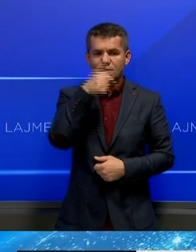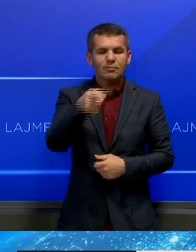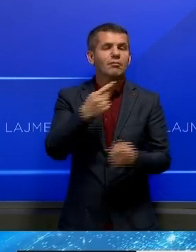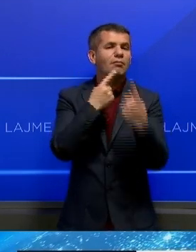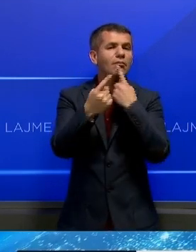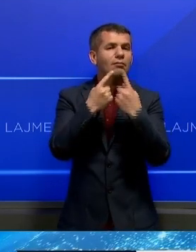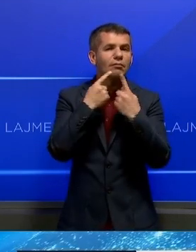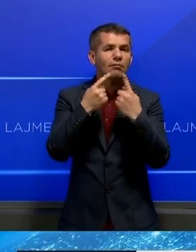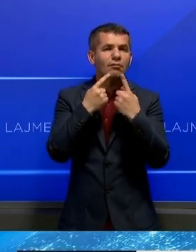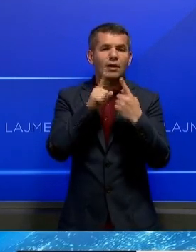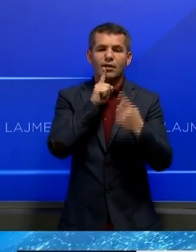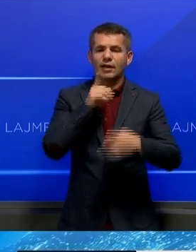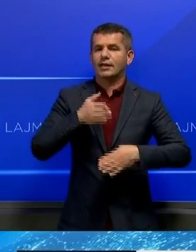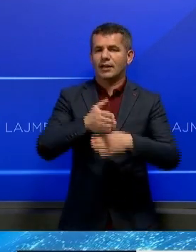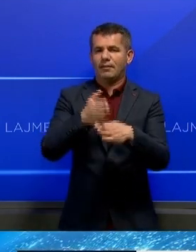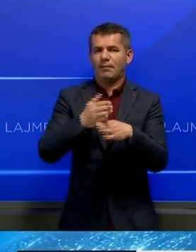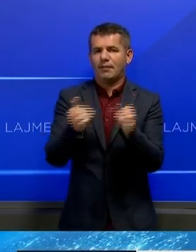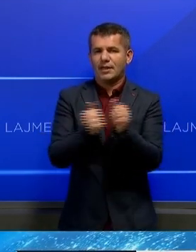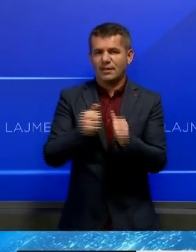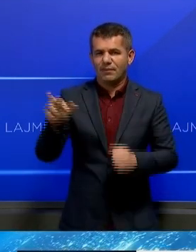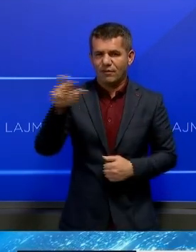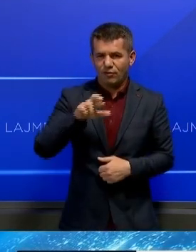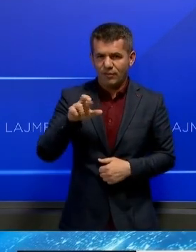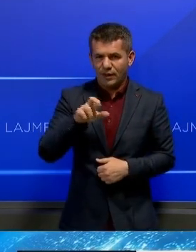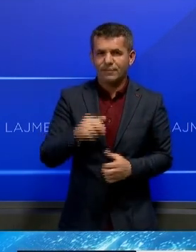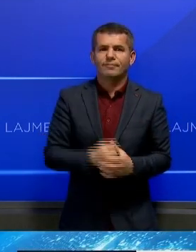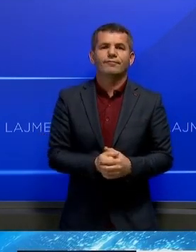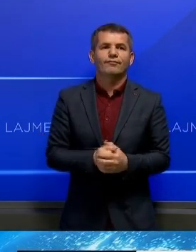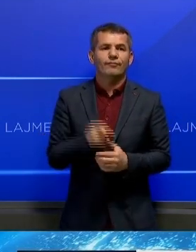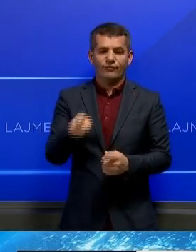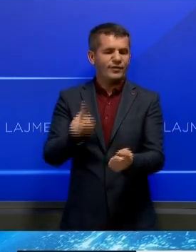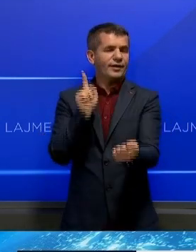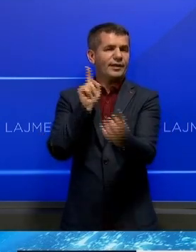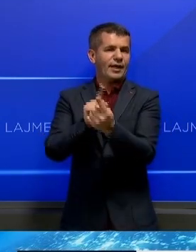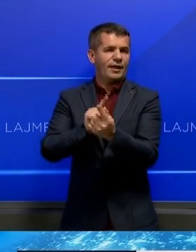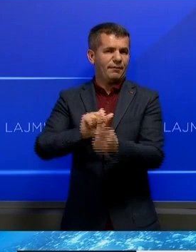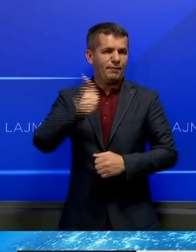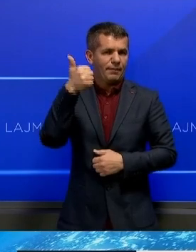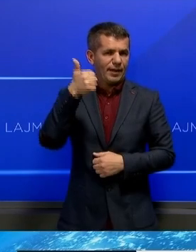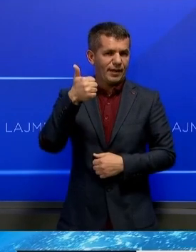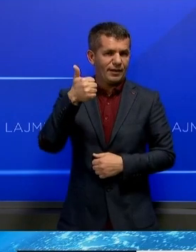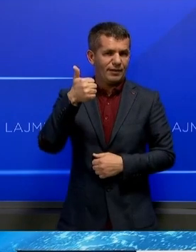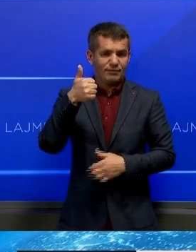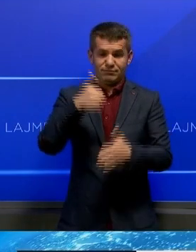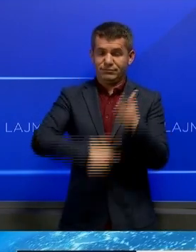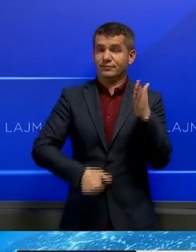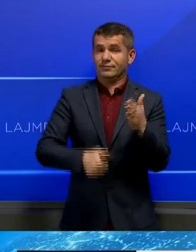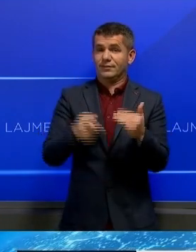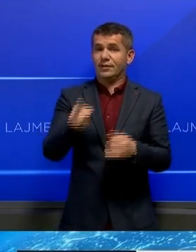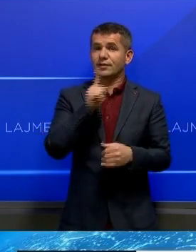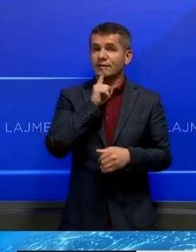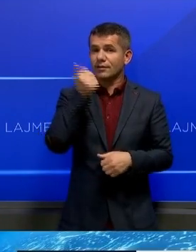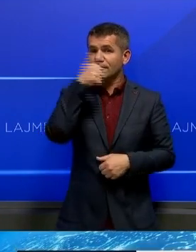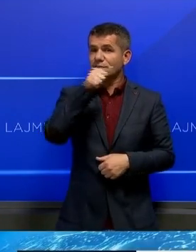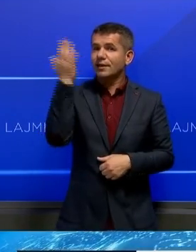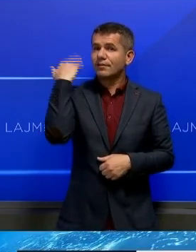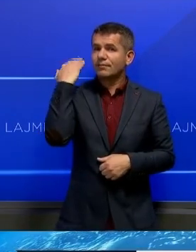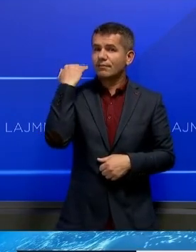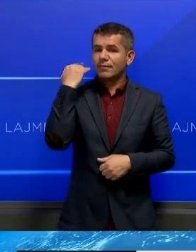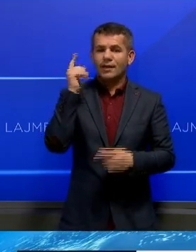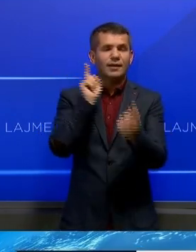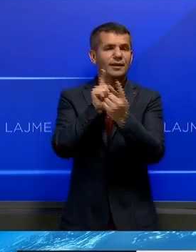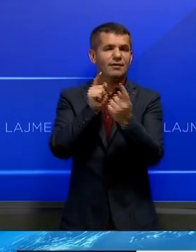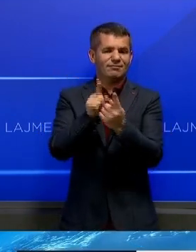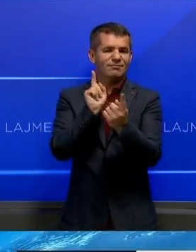të dialogu të ndërmjetsuar nga Bashkimi Evropian. Kjo është takimi i parë ndërmjetyre, pasi dialogu ishte ndërprerë si pasoj e